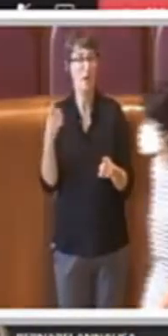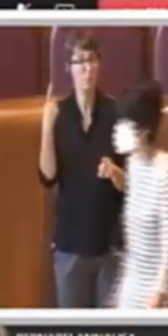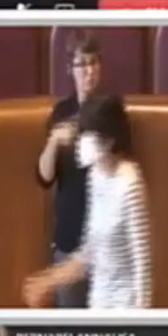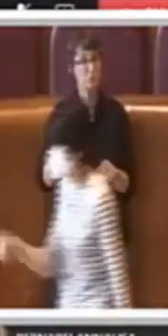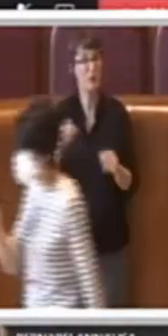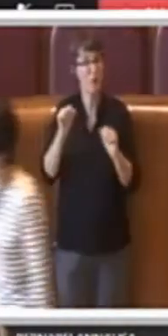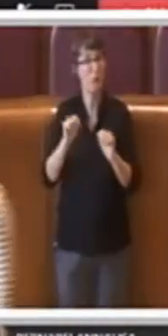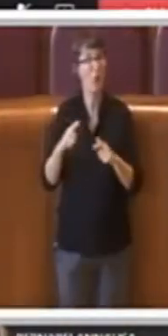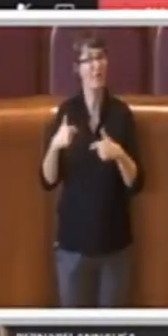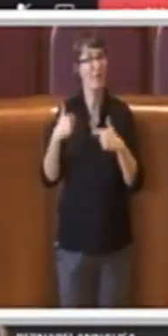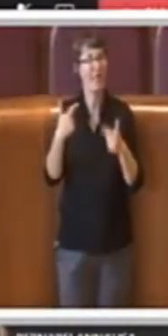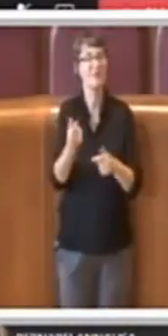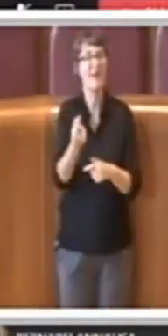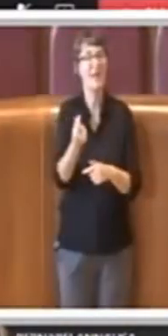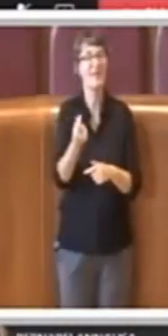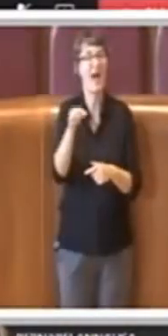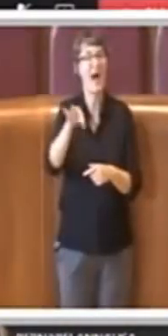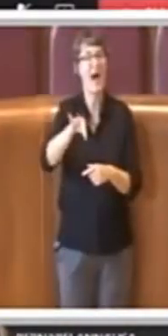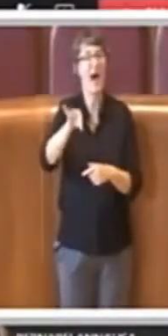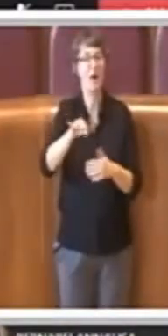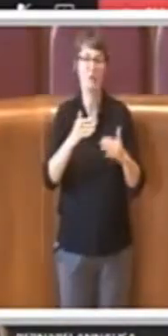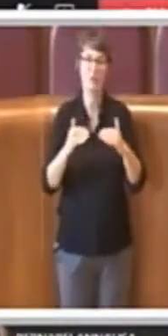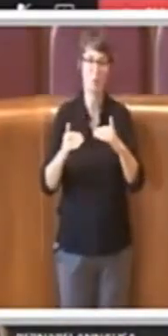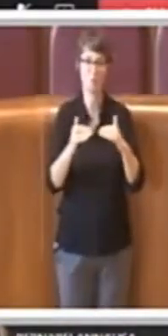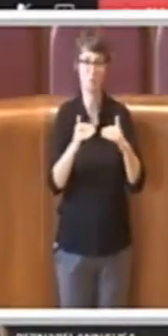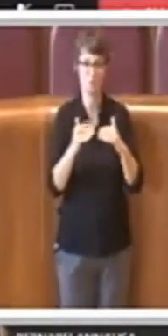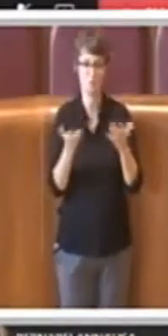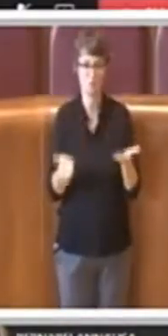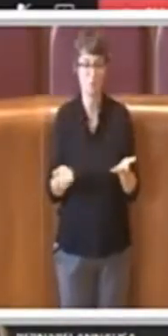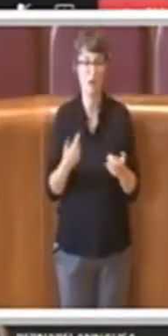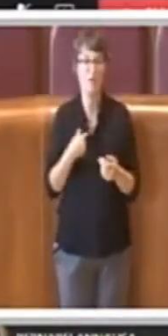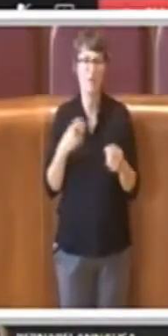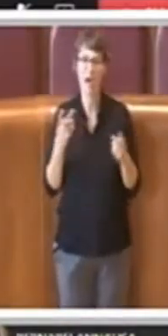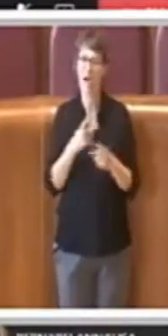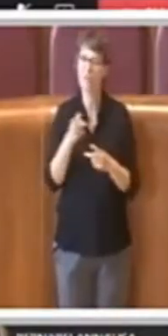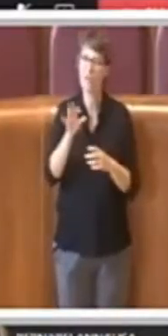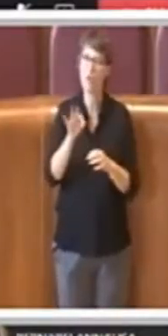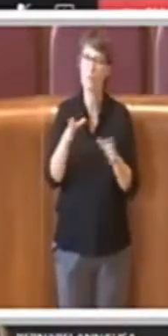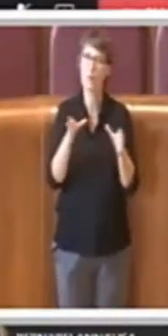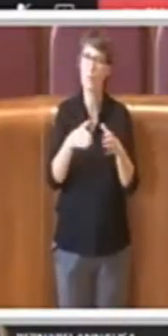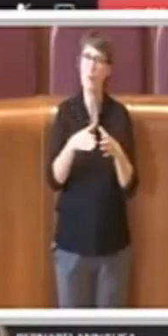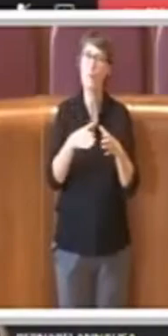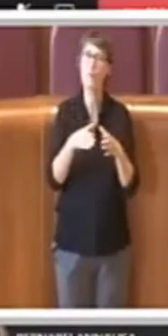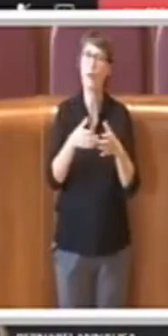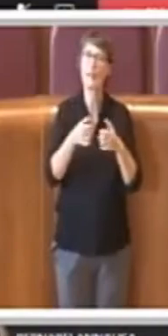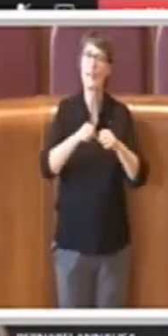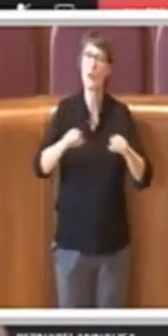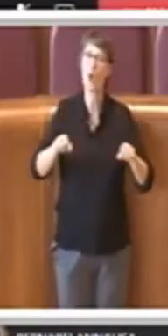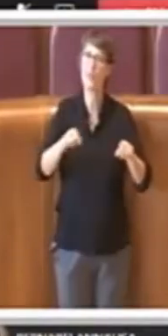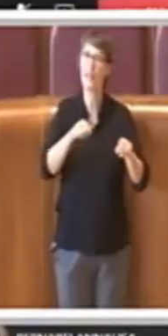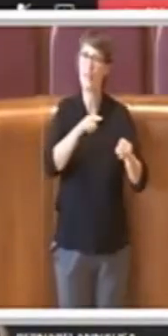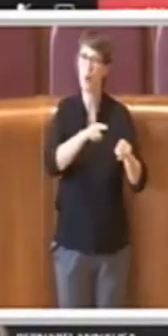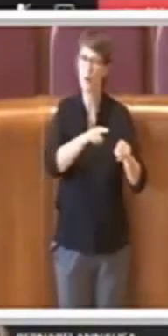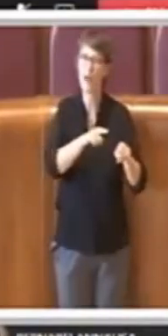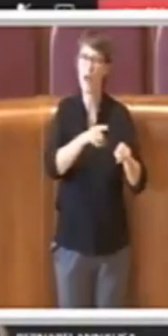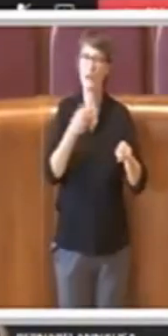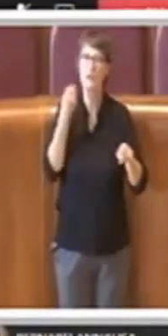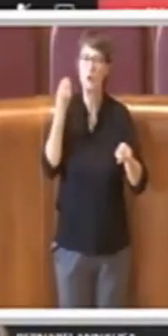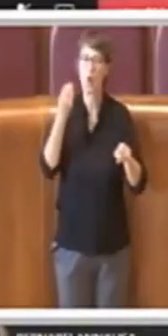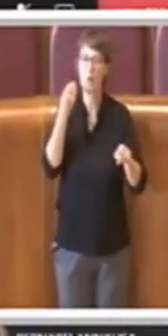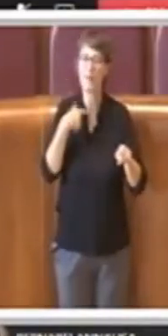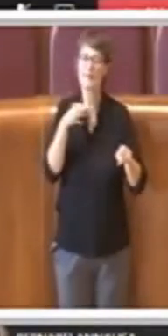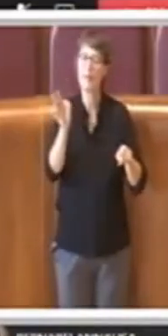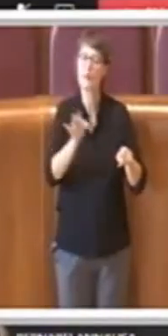'affitto, ma il fatto che il Partito Democratico ritenga che sia piccola la quota delle persone che